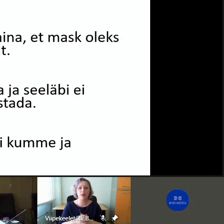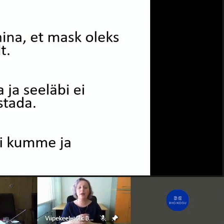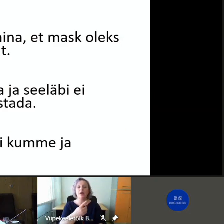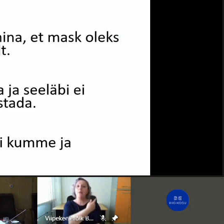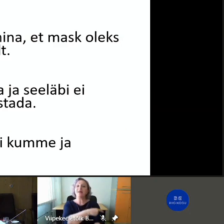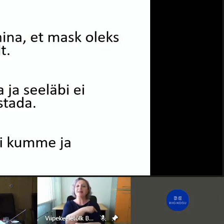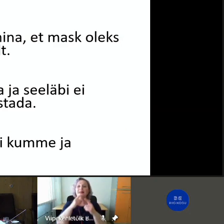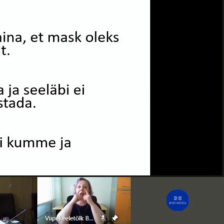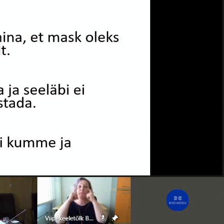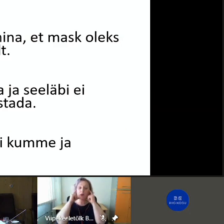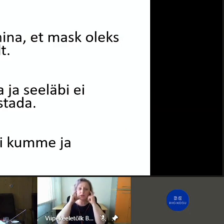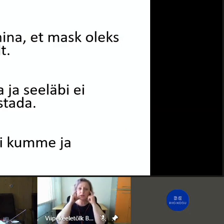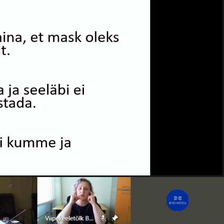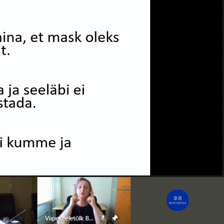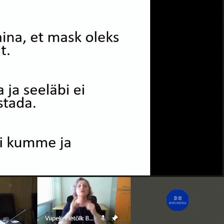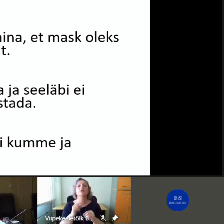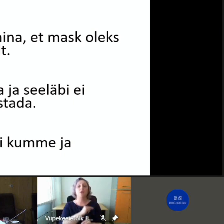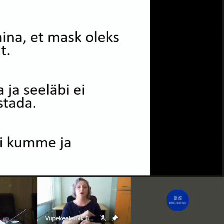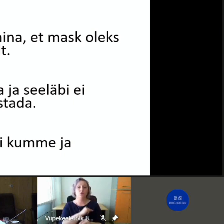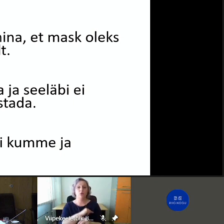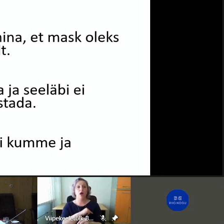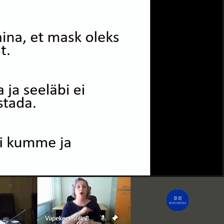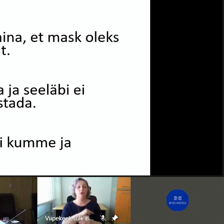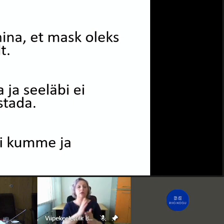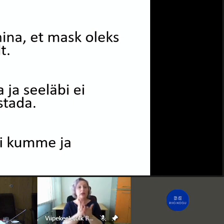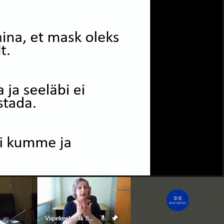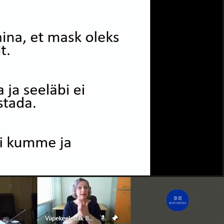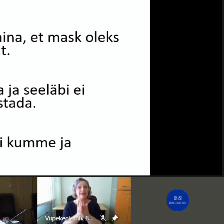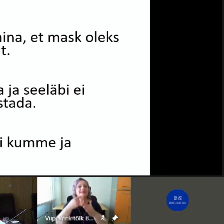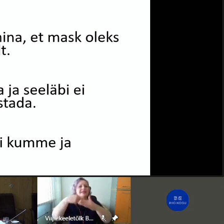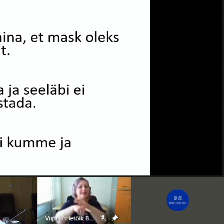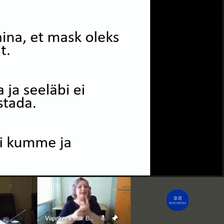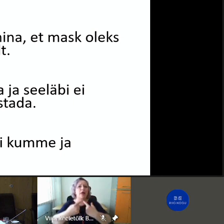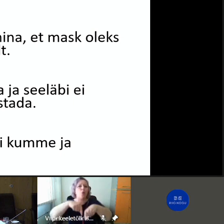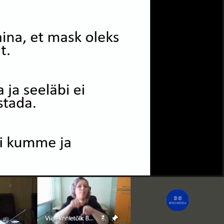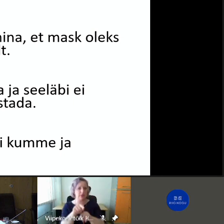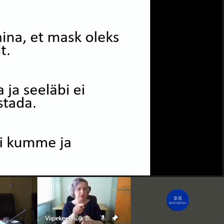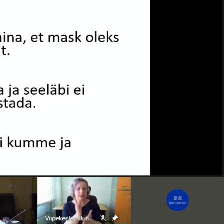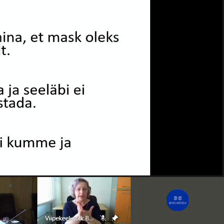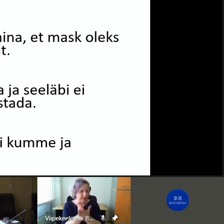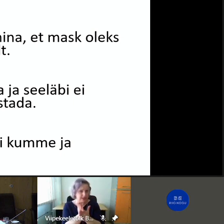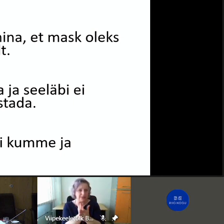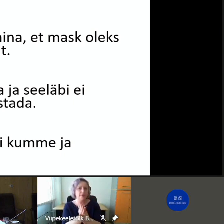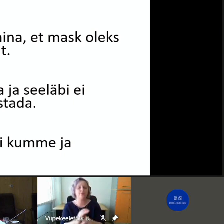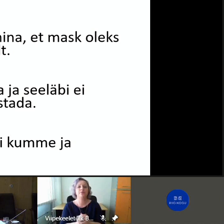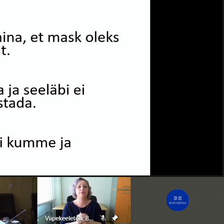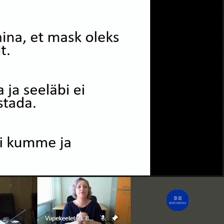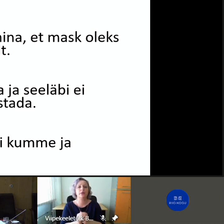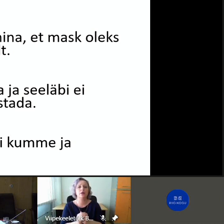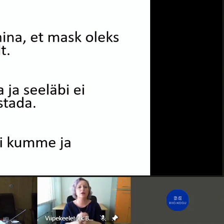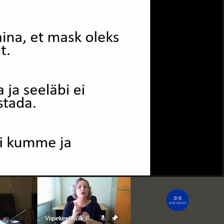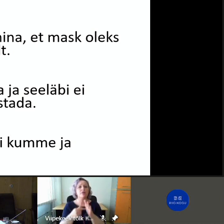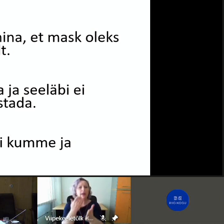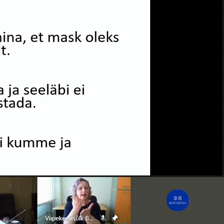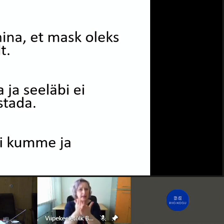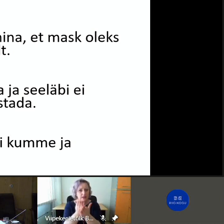Meditsiinilist maski me kanname kindlasti siseruumides ja kindlasti